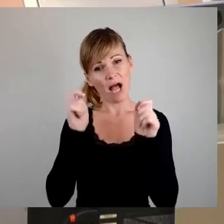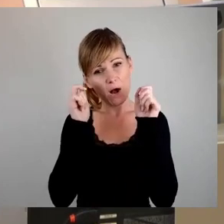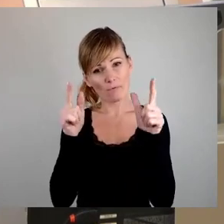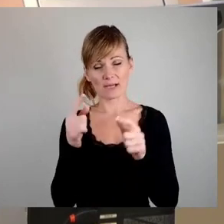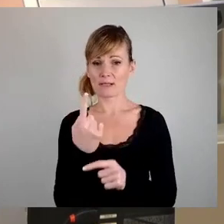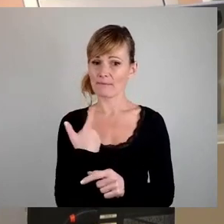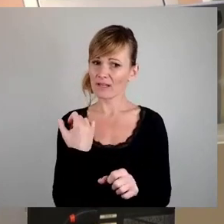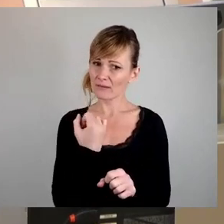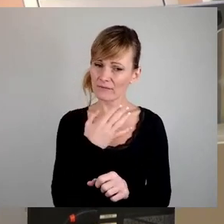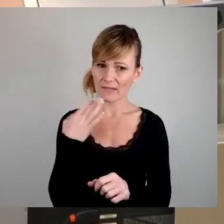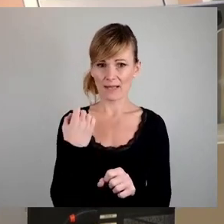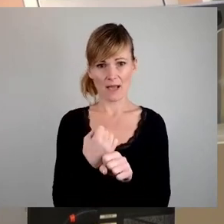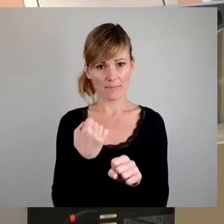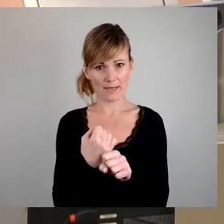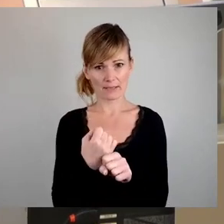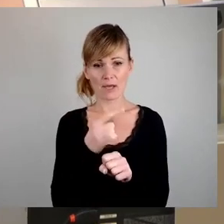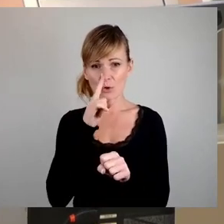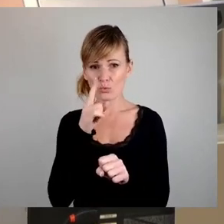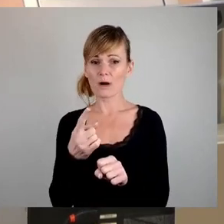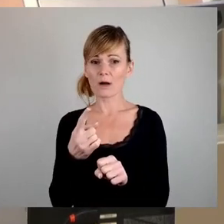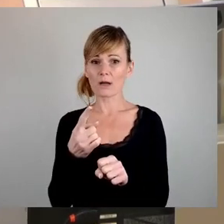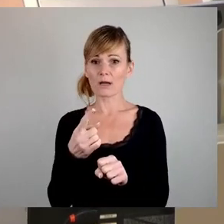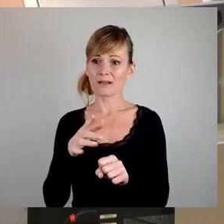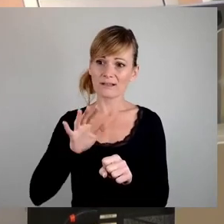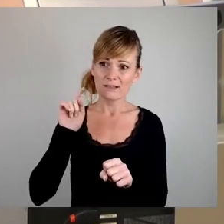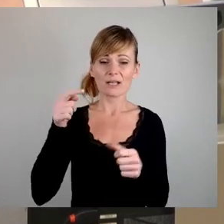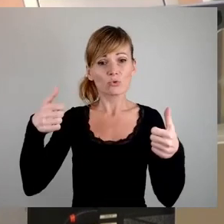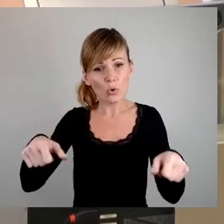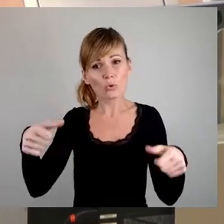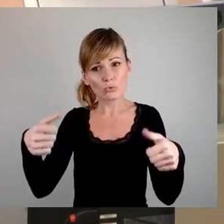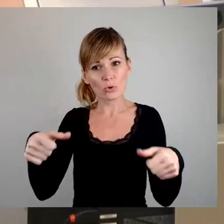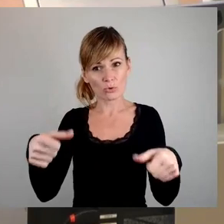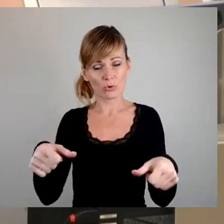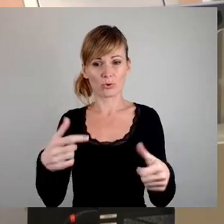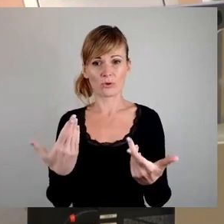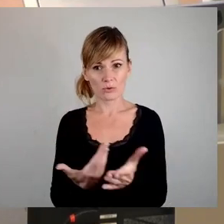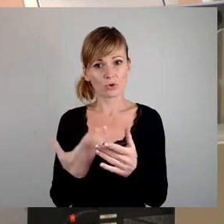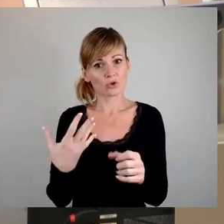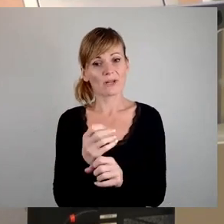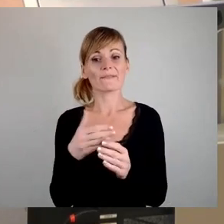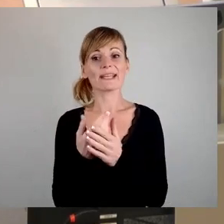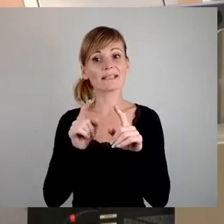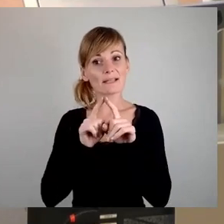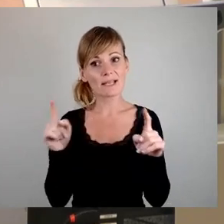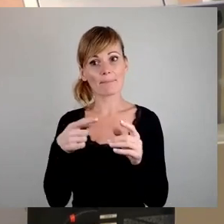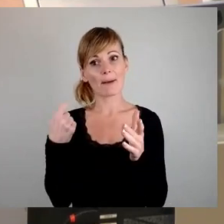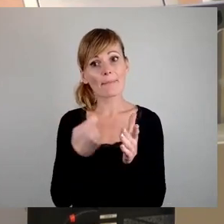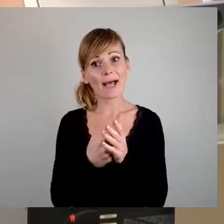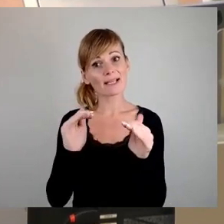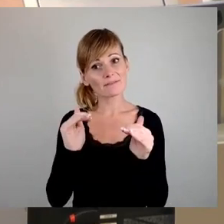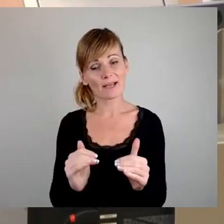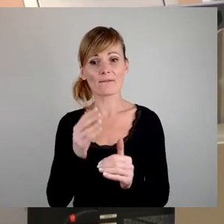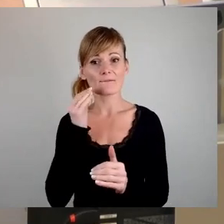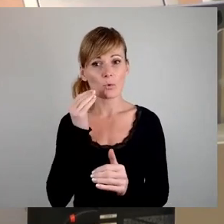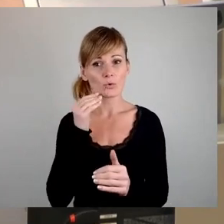und dass nur der Druck auch von der Straße es schafft, das Thema preiswerten Wohnraum und Schaffung